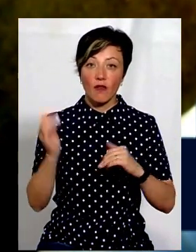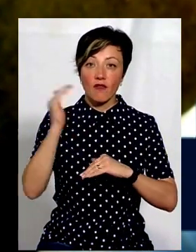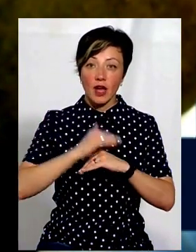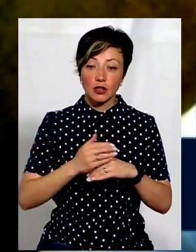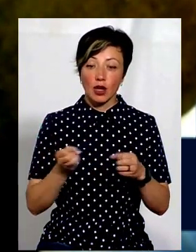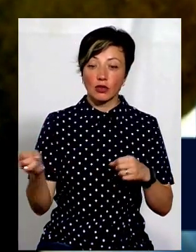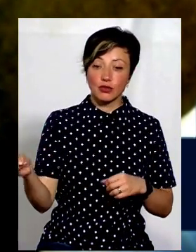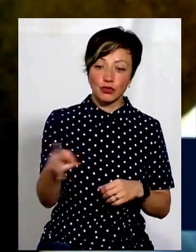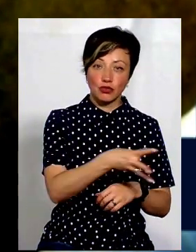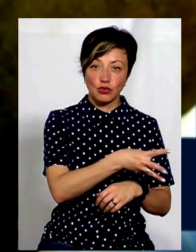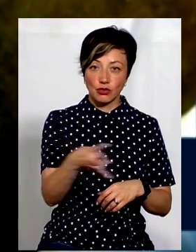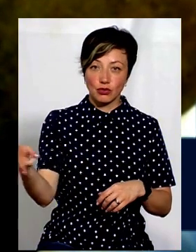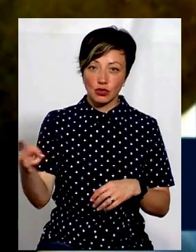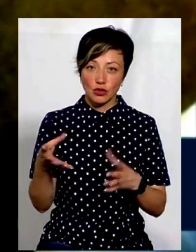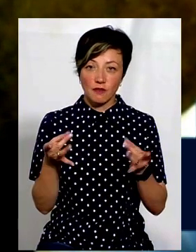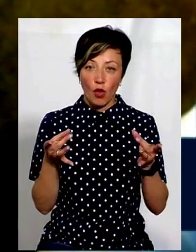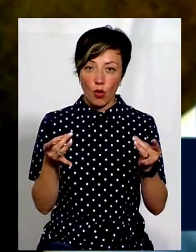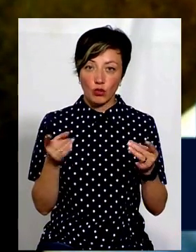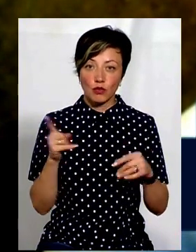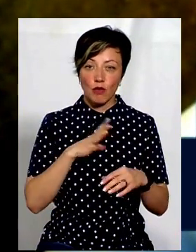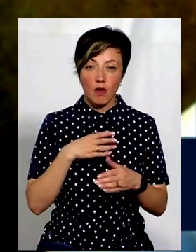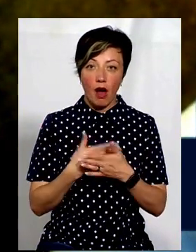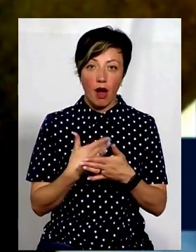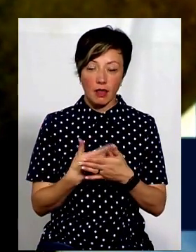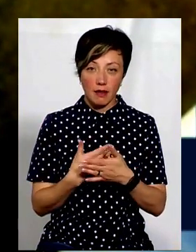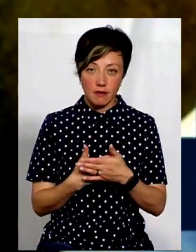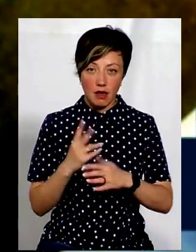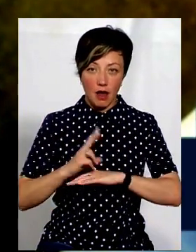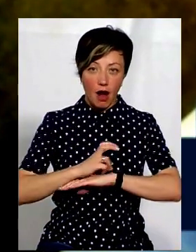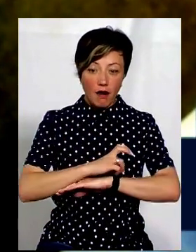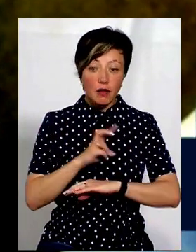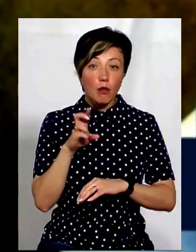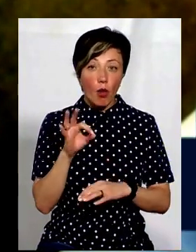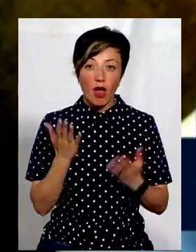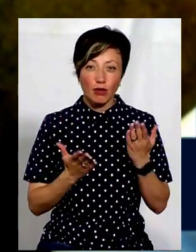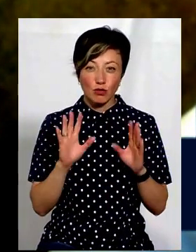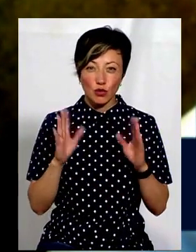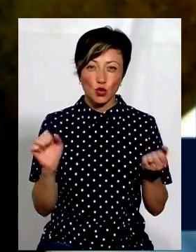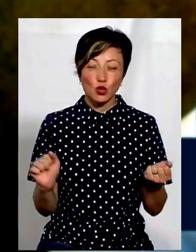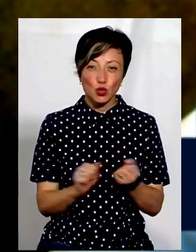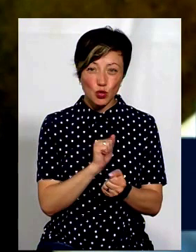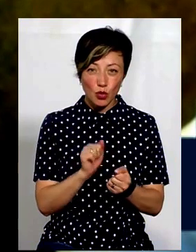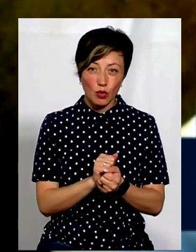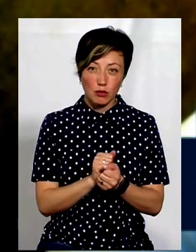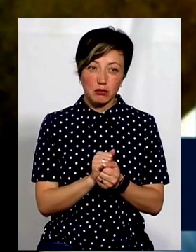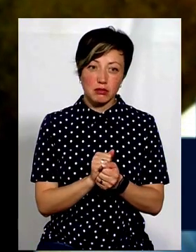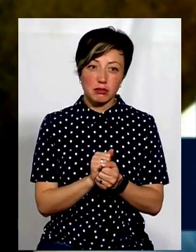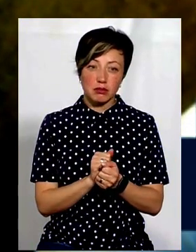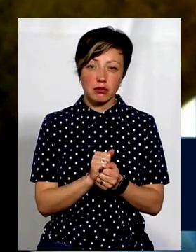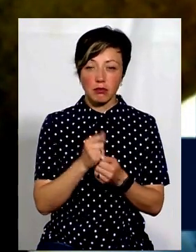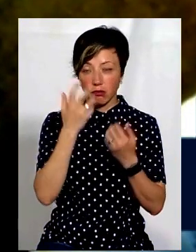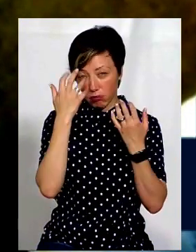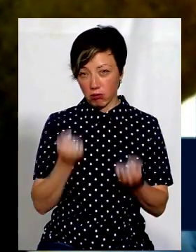розволожувати, щоб равлик був активним. Тому що він, якщо буде занадто сухо, він буде просто